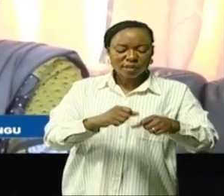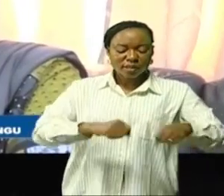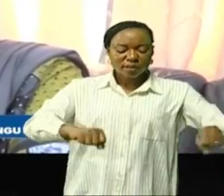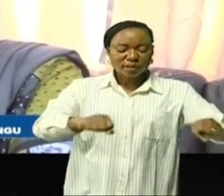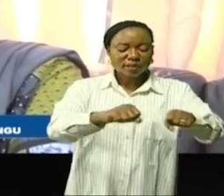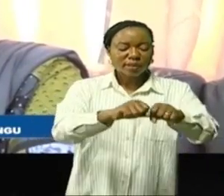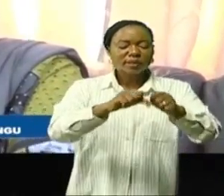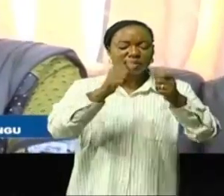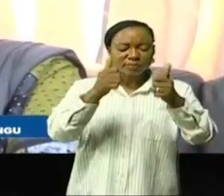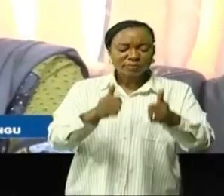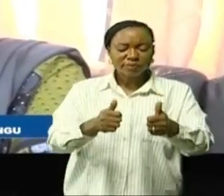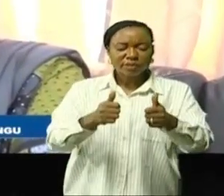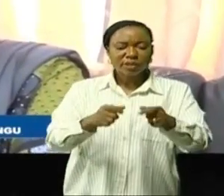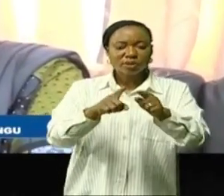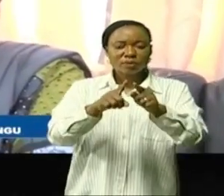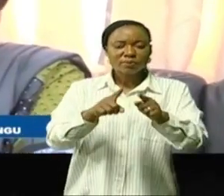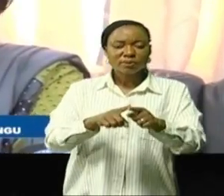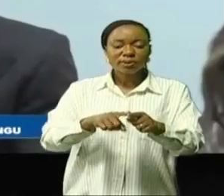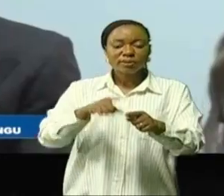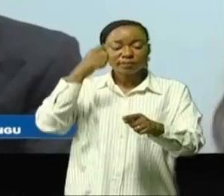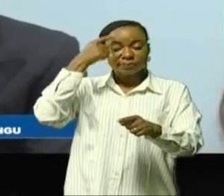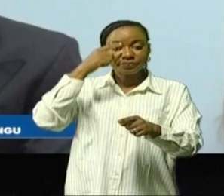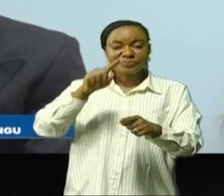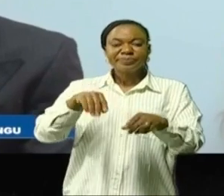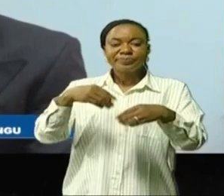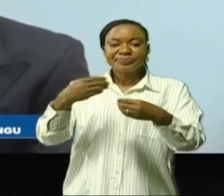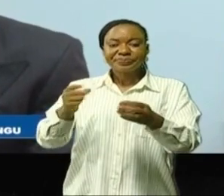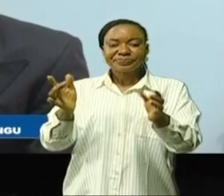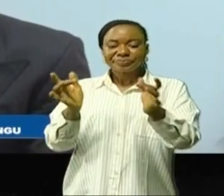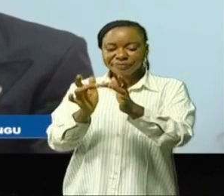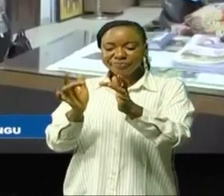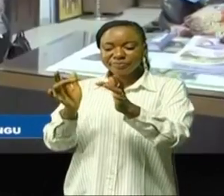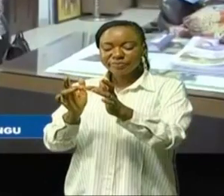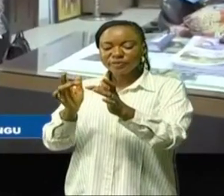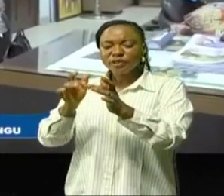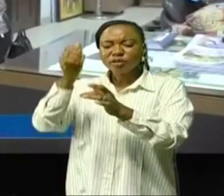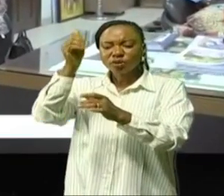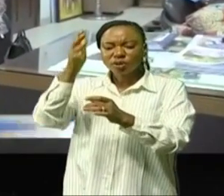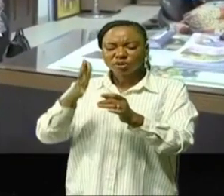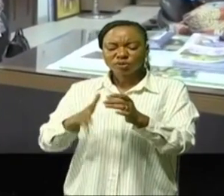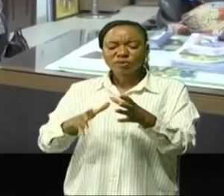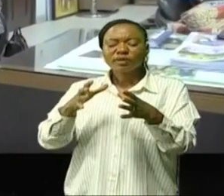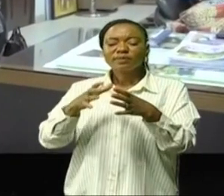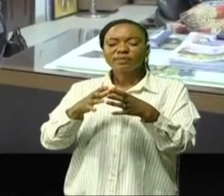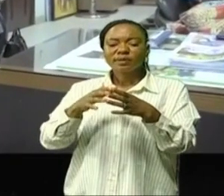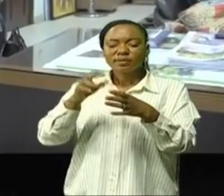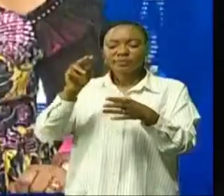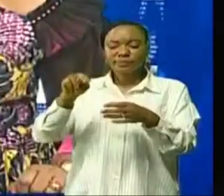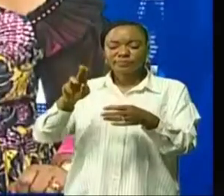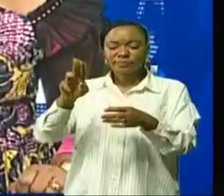réglementaire et il faut instaurer un contact permanent avec la mission onusienne